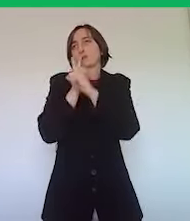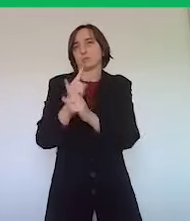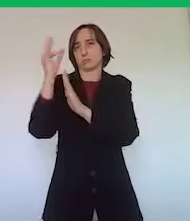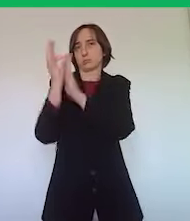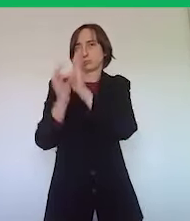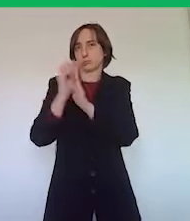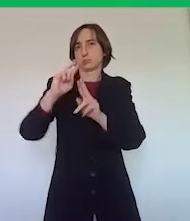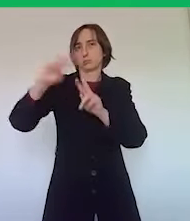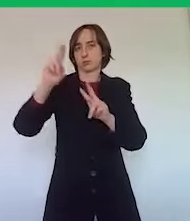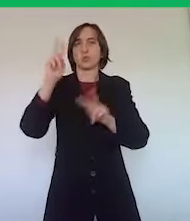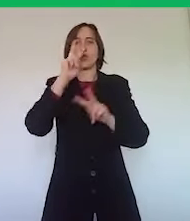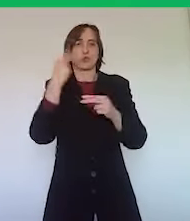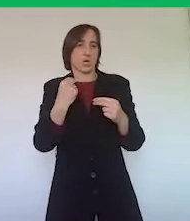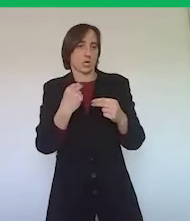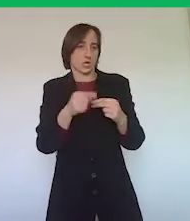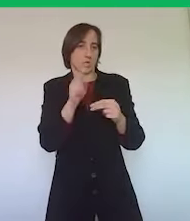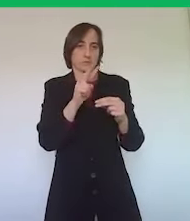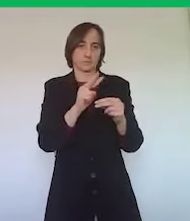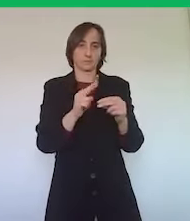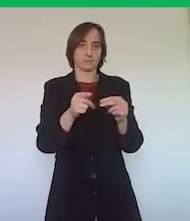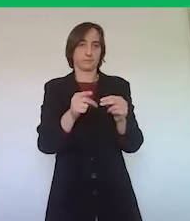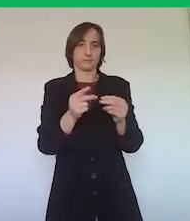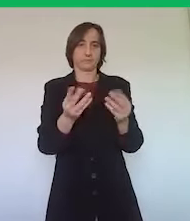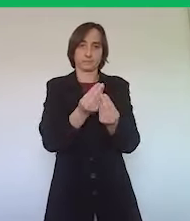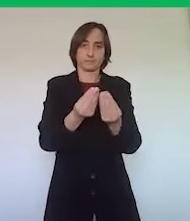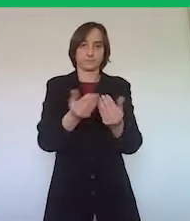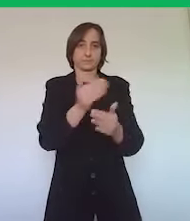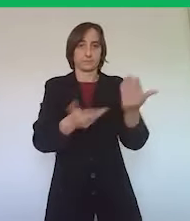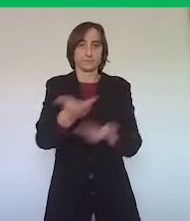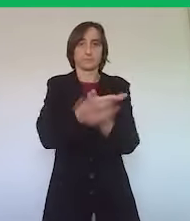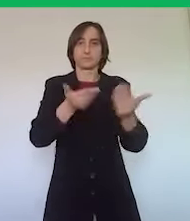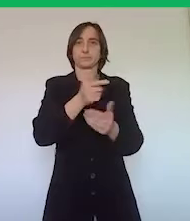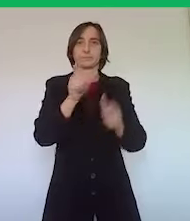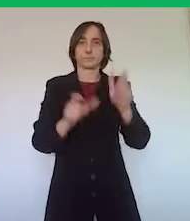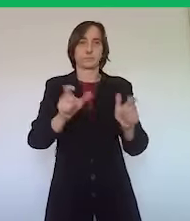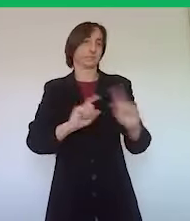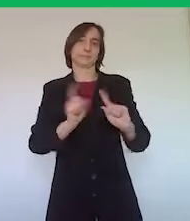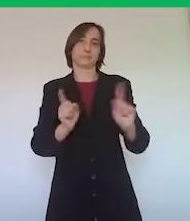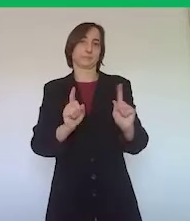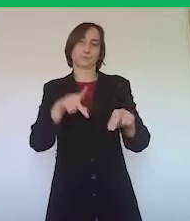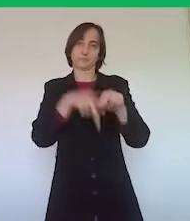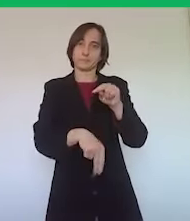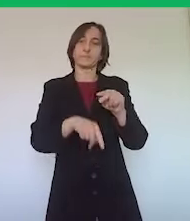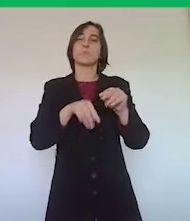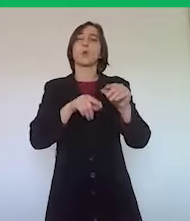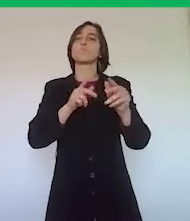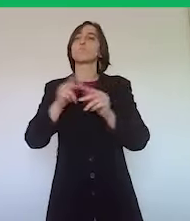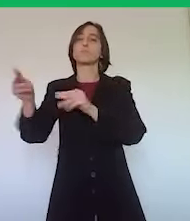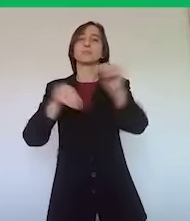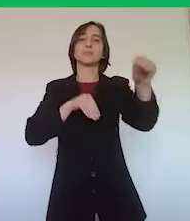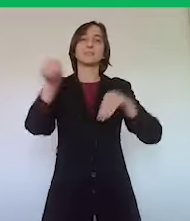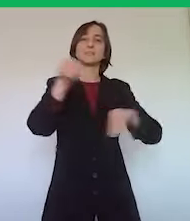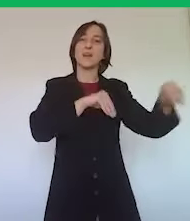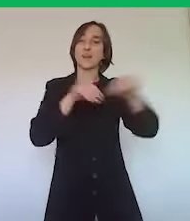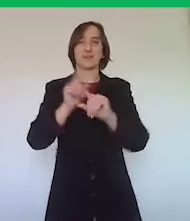nazionali, è quello naturalmente di inibire, di bloccare la mobilità delle persone e il turismo essendo mobilità, essendo